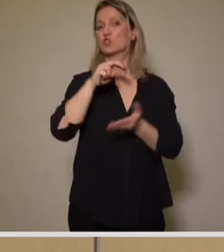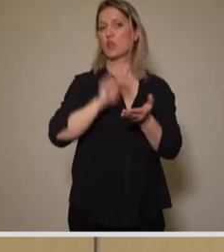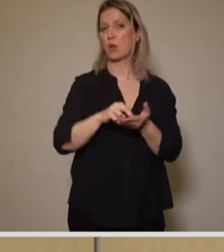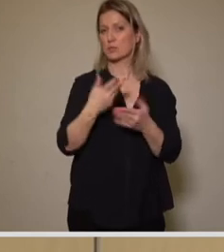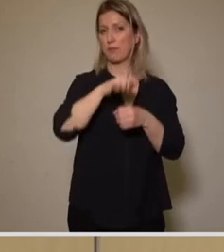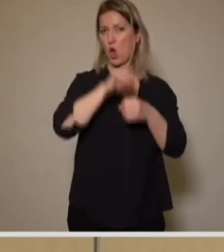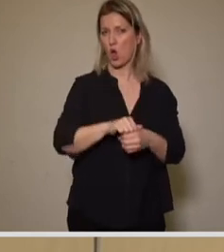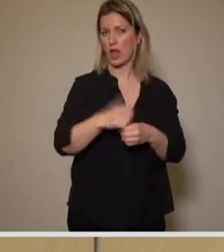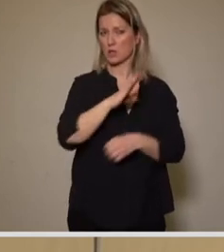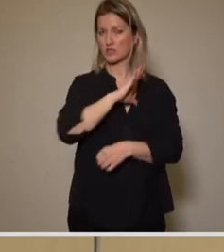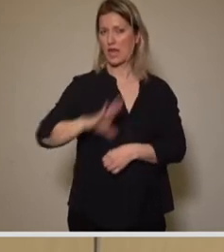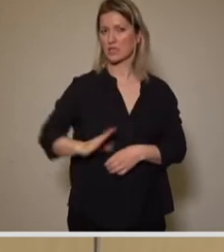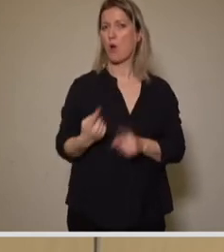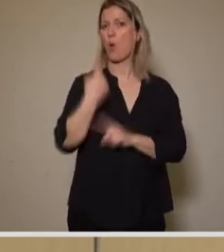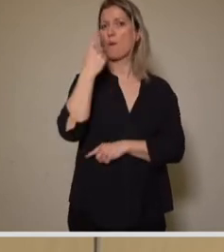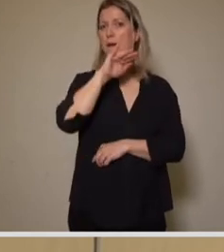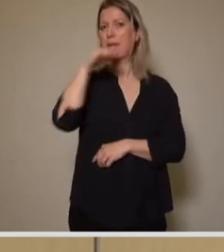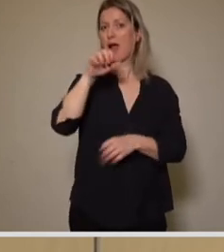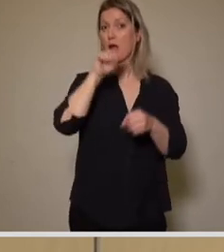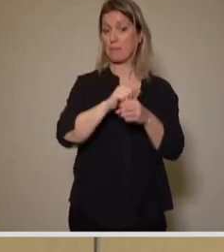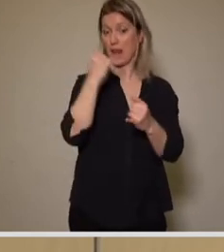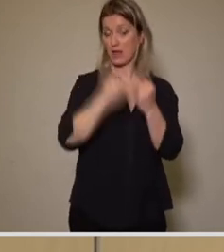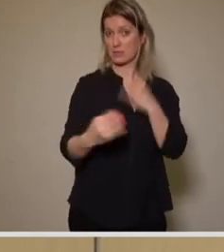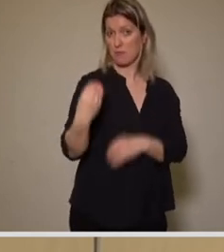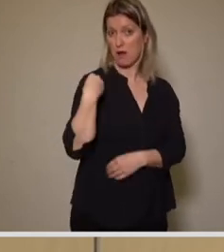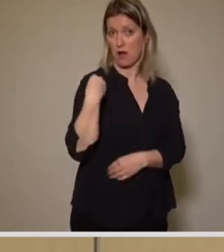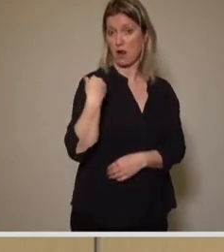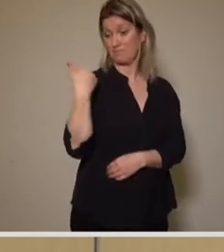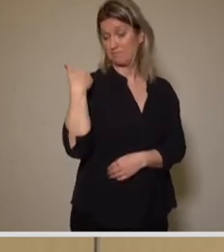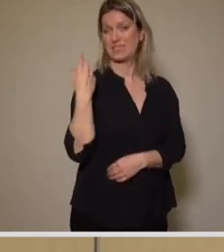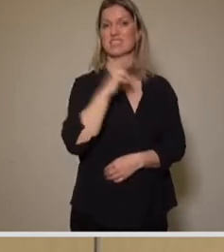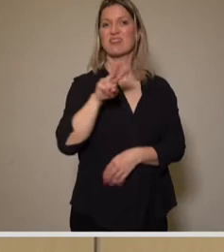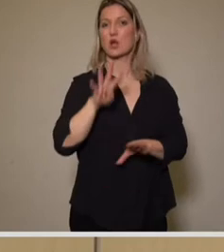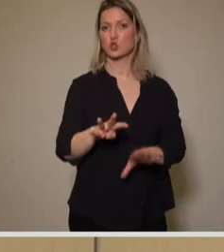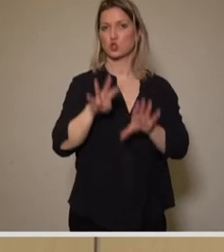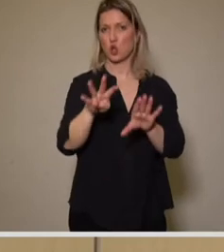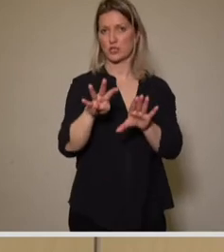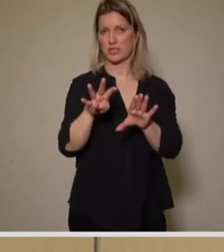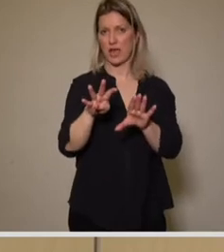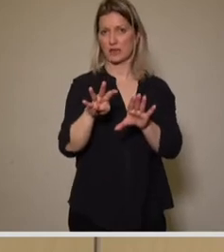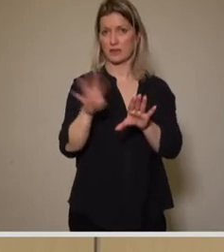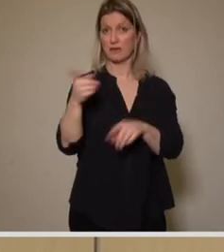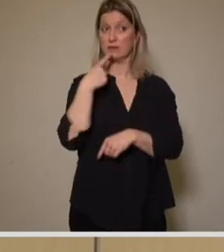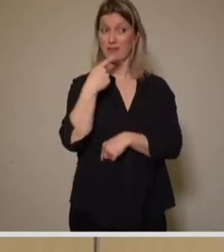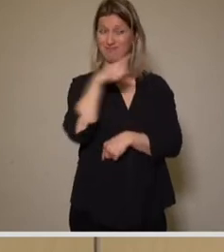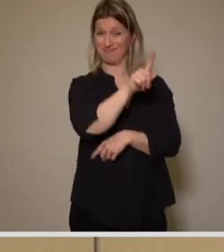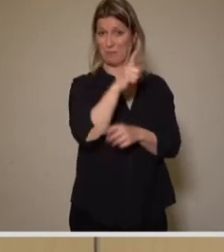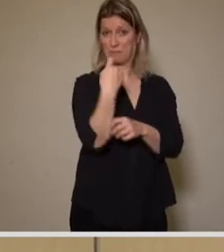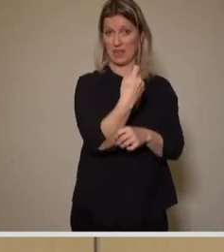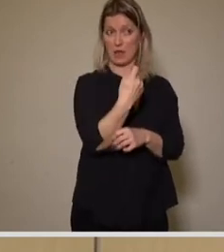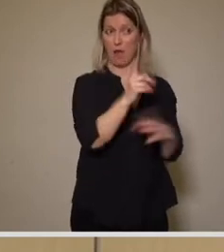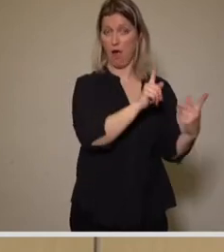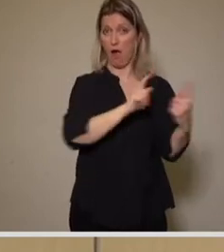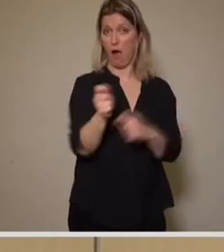Oberbergamts hat zuletzt 2019 mitgeteilt, dass an den Antragsunterlagen des Betreibers noch